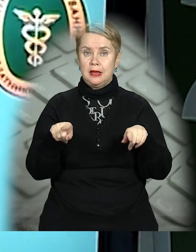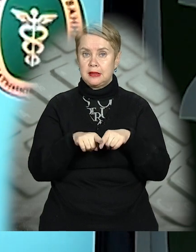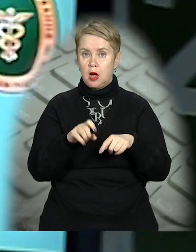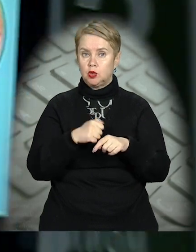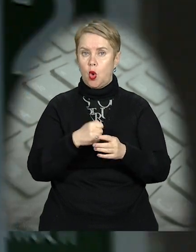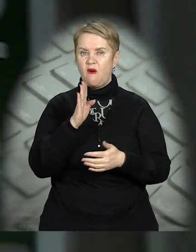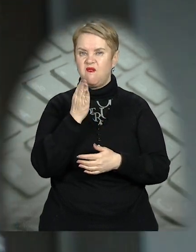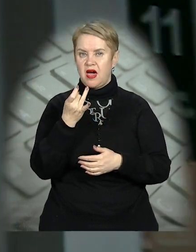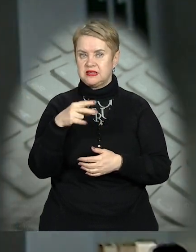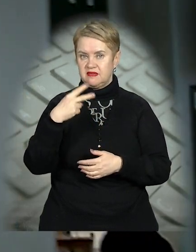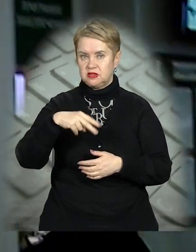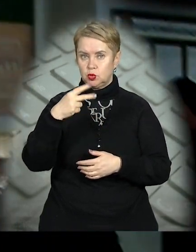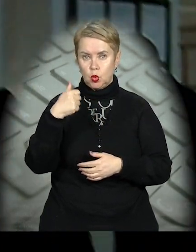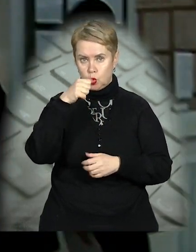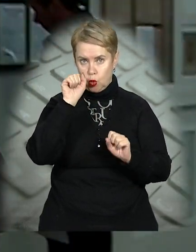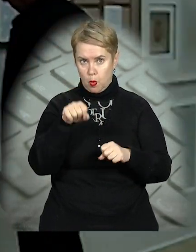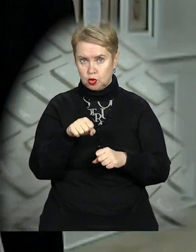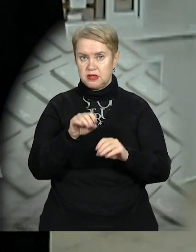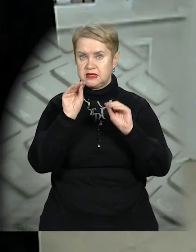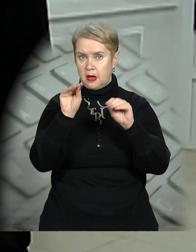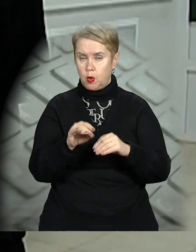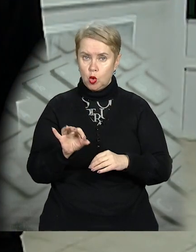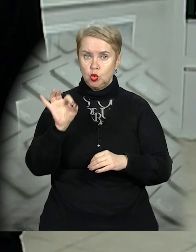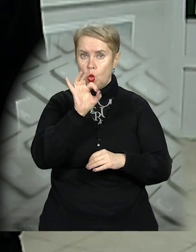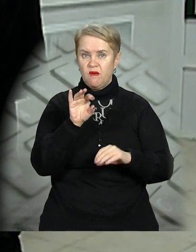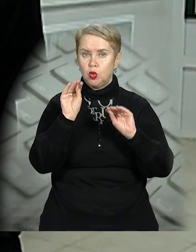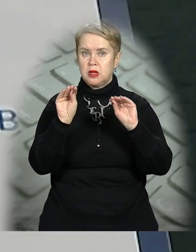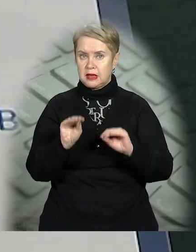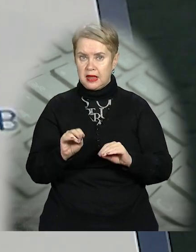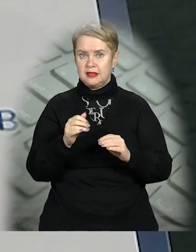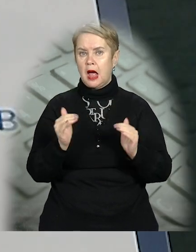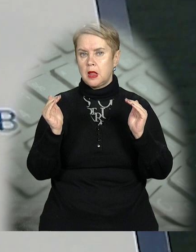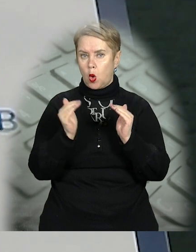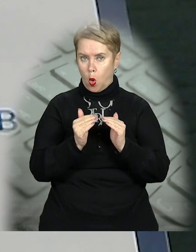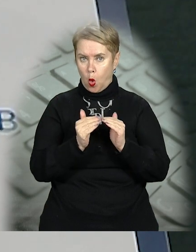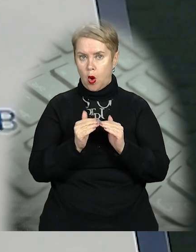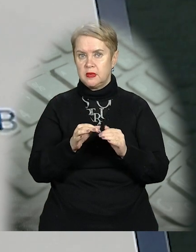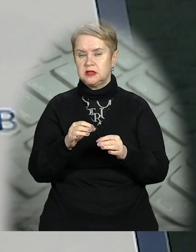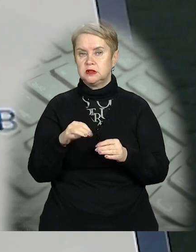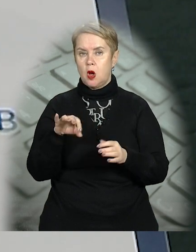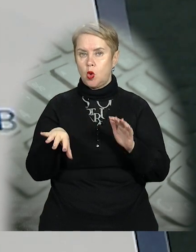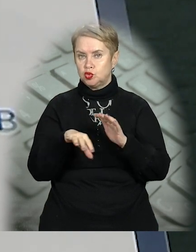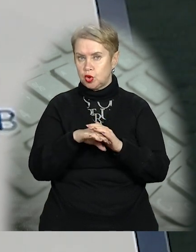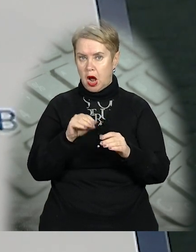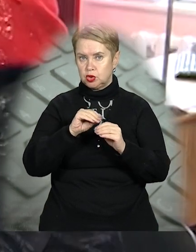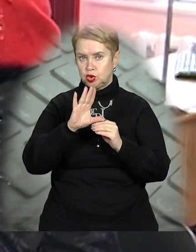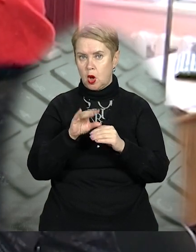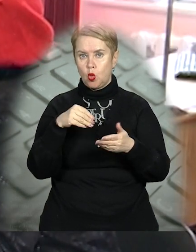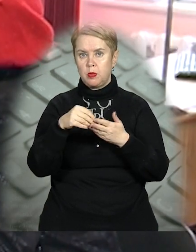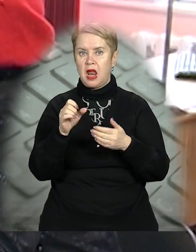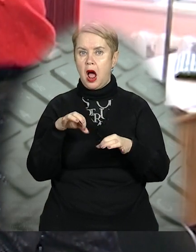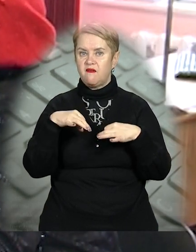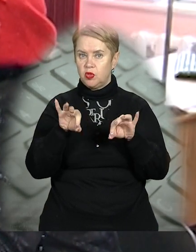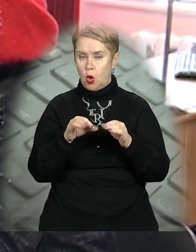до вересня 2022 року можна буде заповнити нульову декларацію на нерухомість, заощадження та купівлю авто.